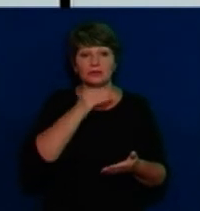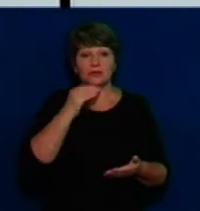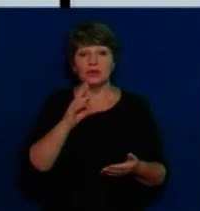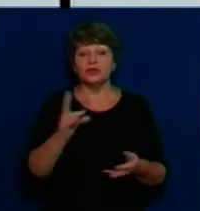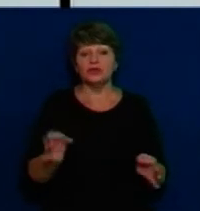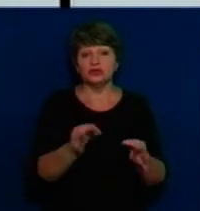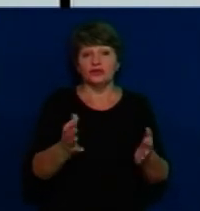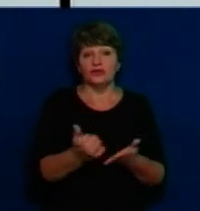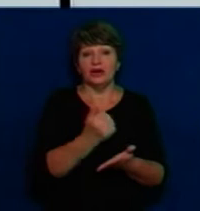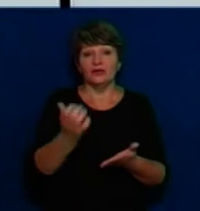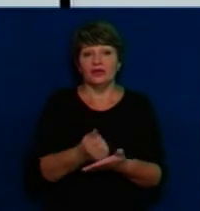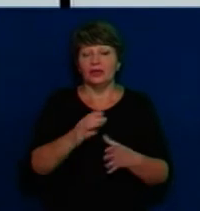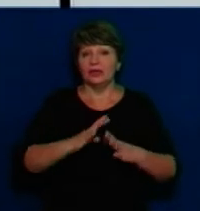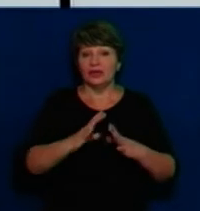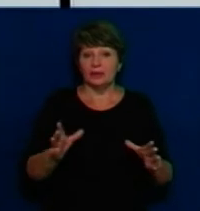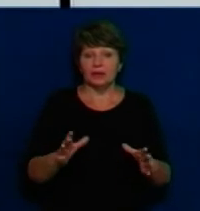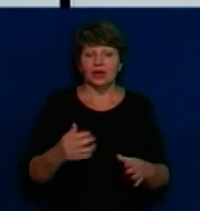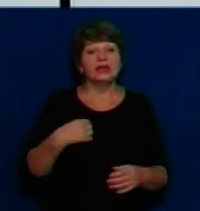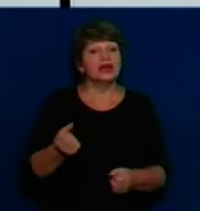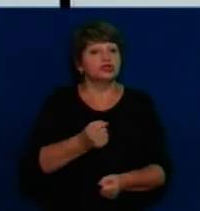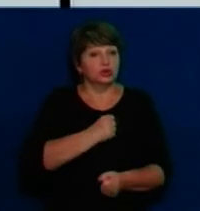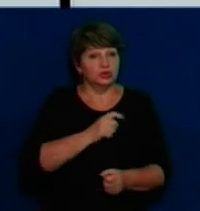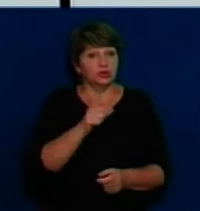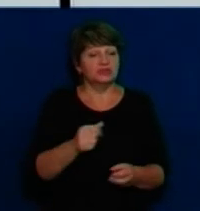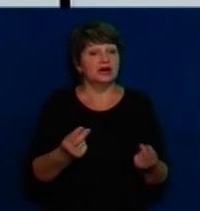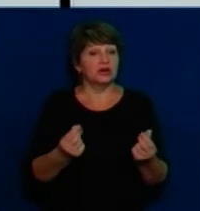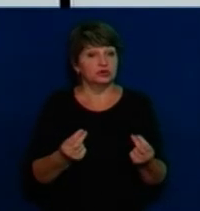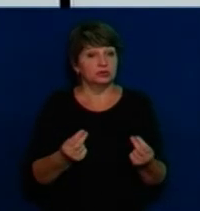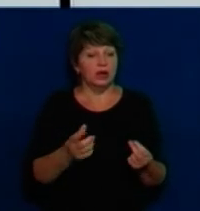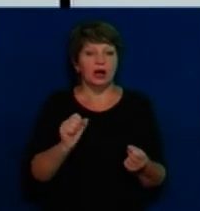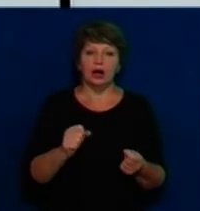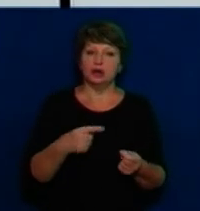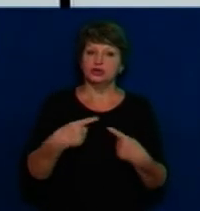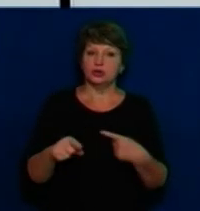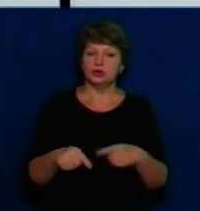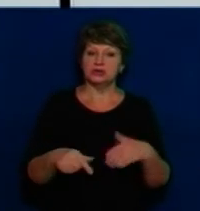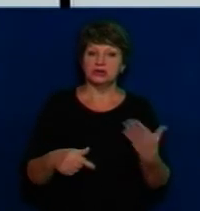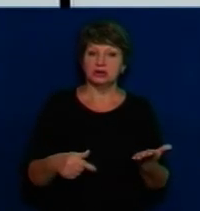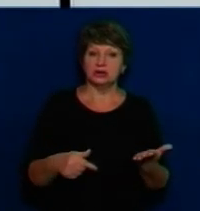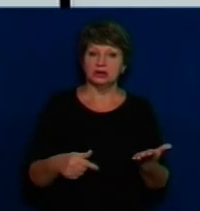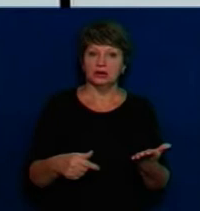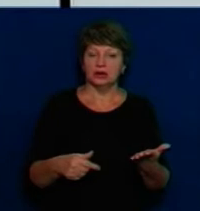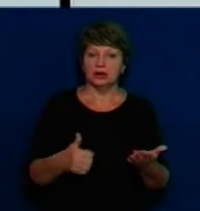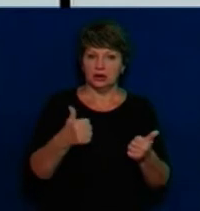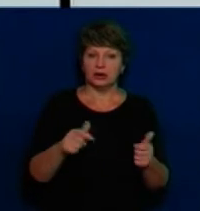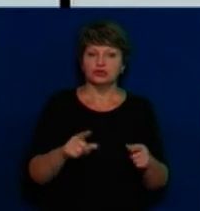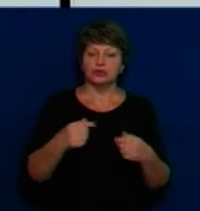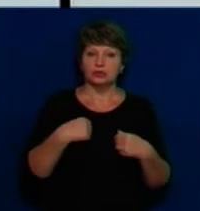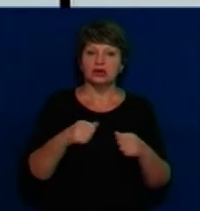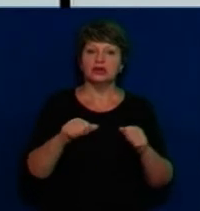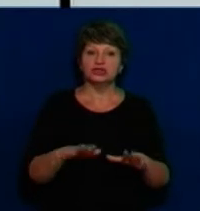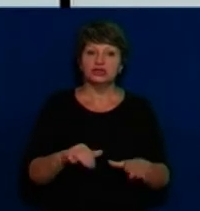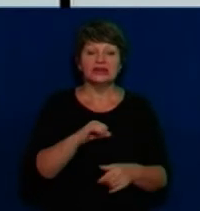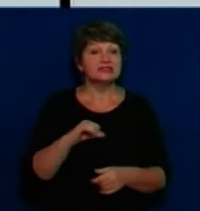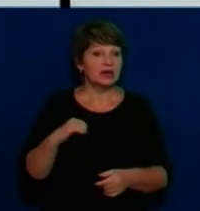виігрували, потому що ми не об'єднана громада. Я шкодую за цими грошима. А з другої сторони, слава Богу, що люди до цього прийшли самі. Їх ніхто не